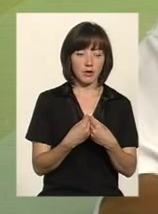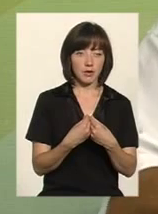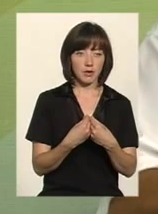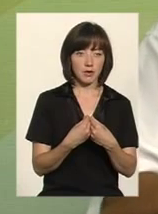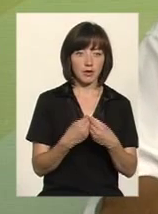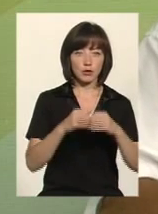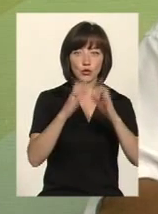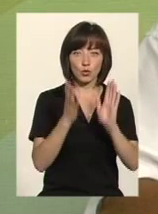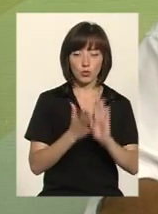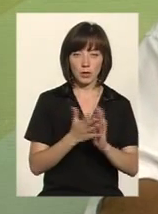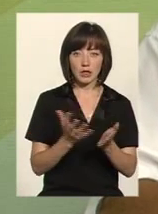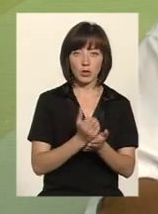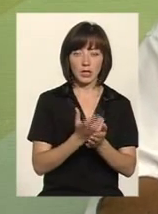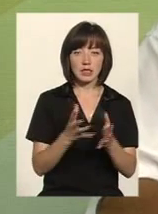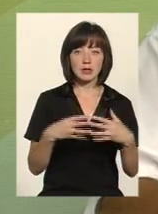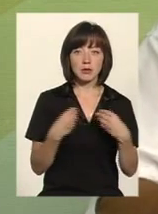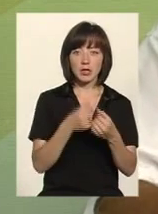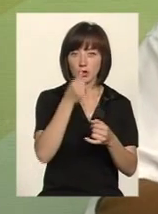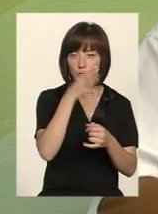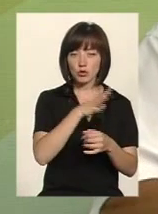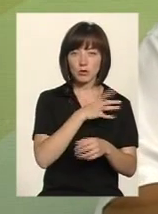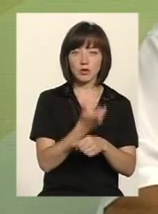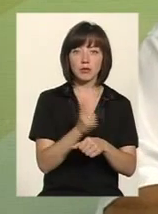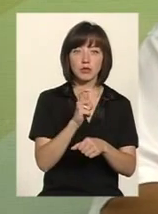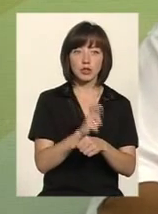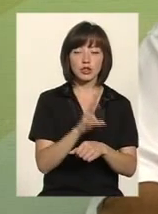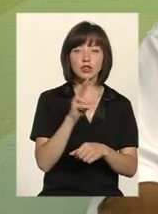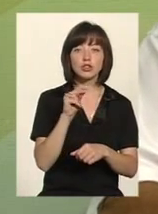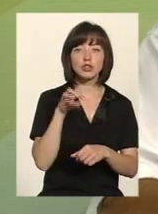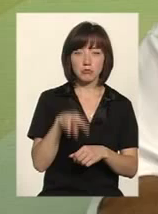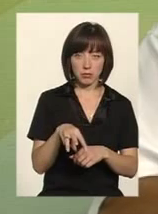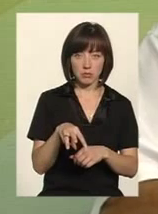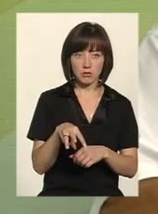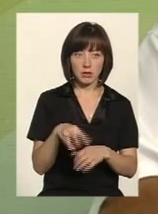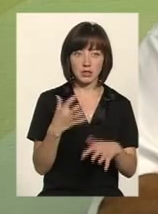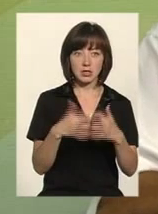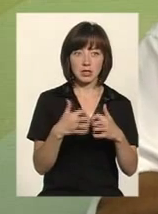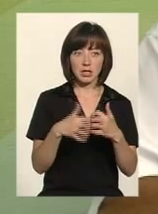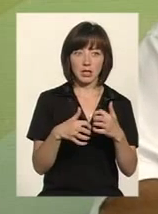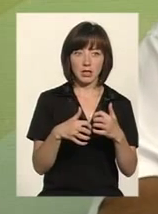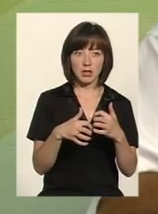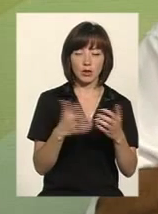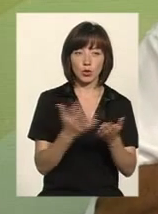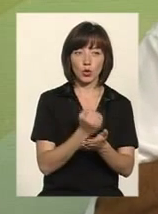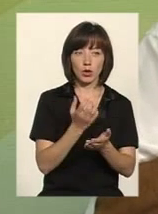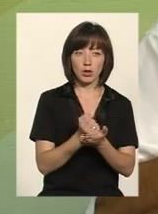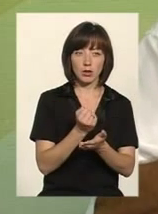сукупний дохід сім'ї, не може бути вищий, ніж середній